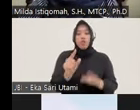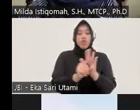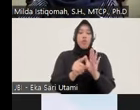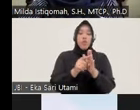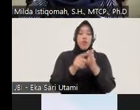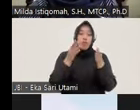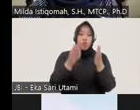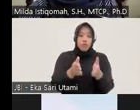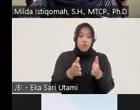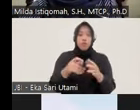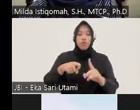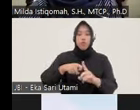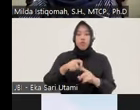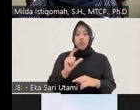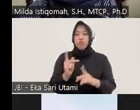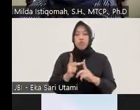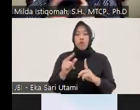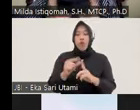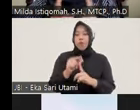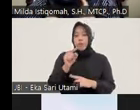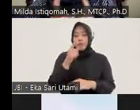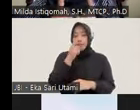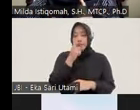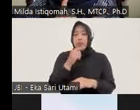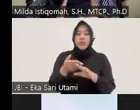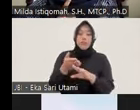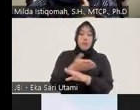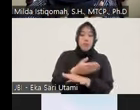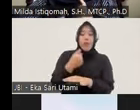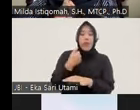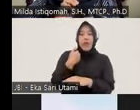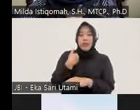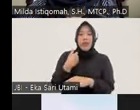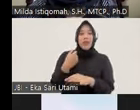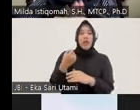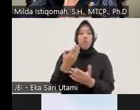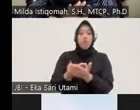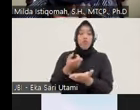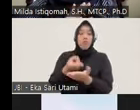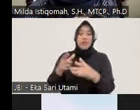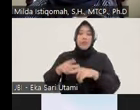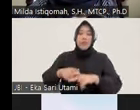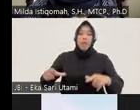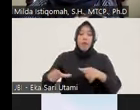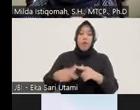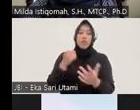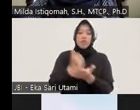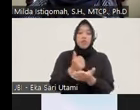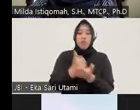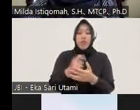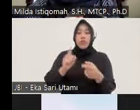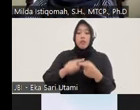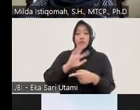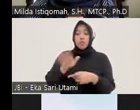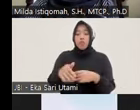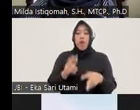dalam KUHAP tadi gitu nah sebelum kemudian saya melihat pada implementasi di lapangan sebetulnya rekan-rekan sekalian kalau